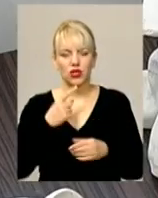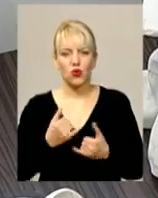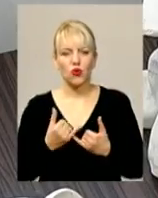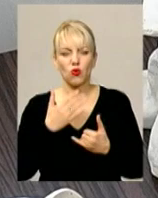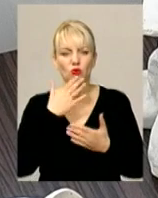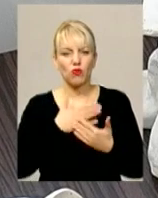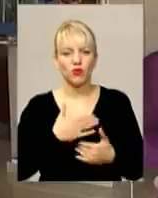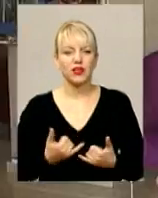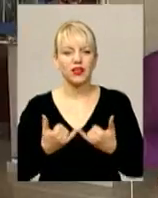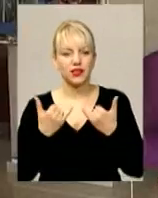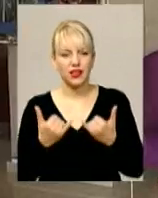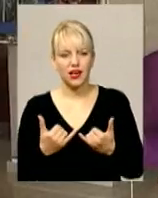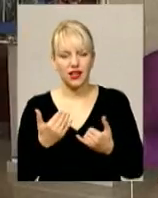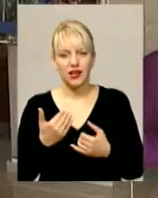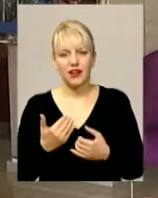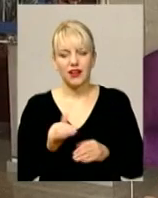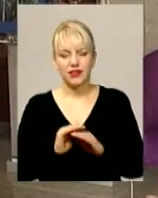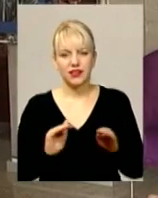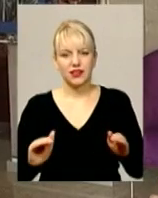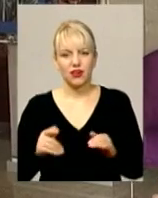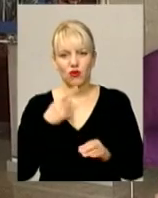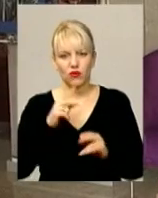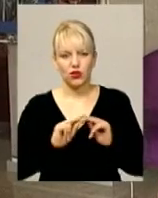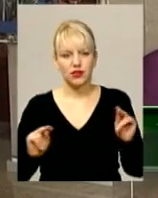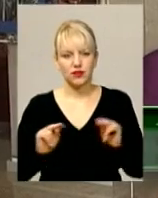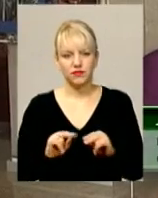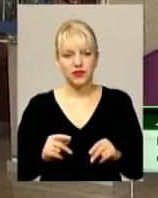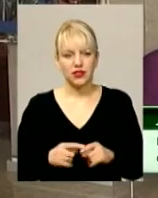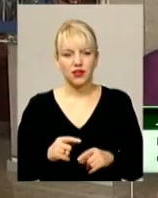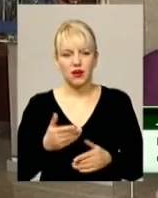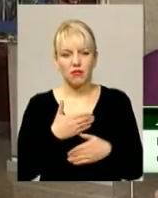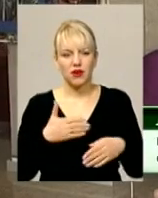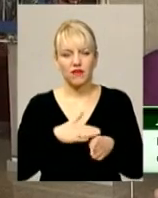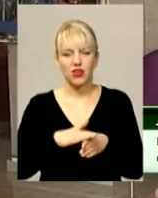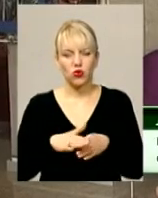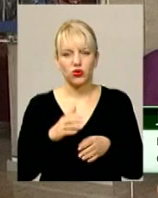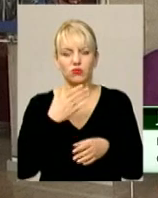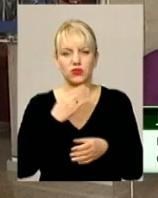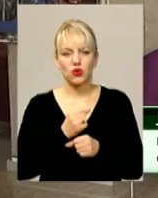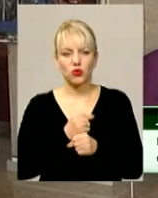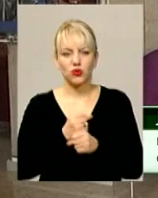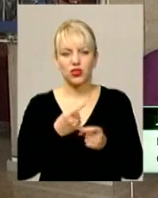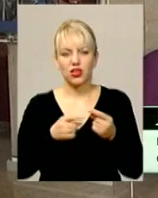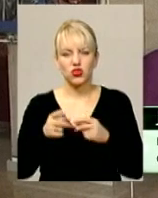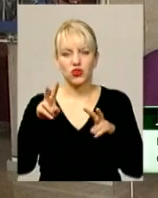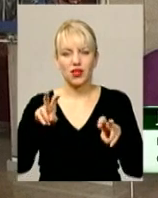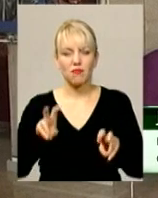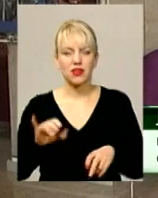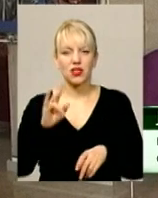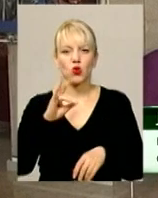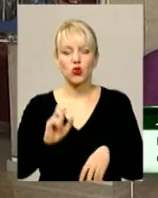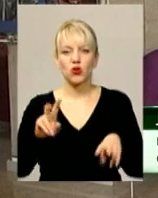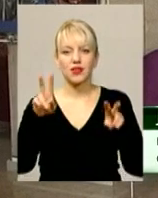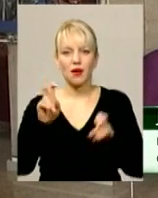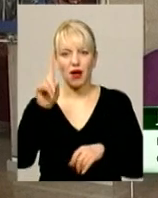для її вихованців. Це найулюбленіша тема дітей. Ми виконуємо роботи і на іншу тематику, але тема